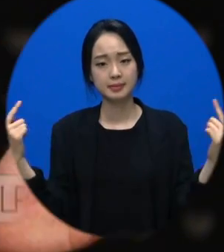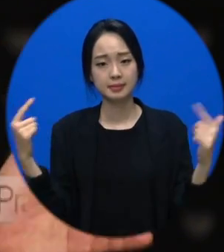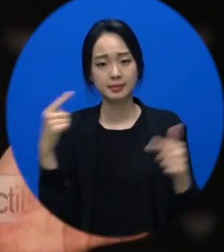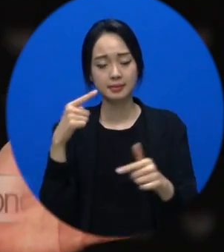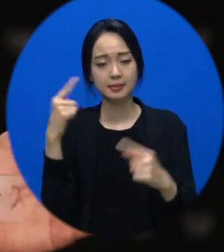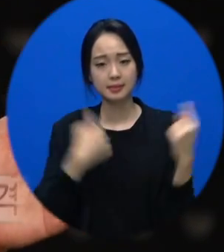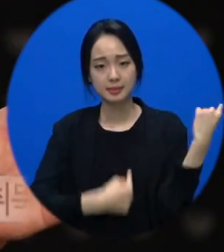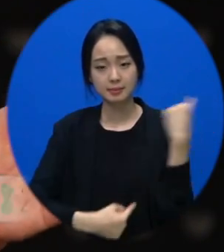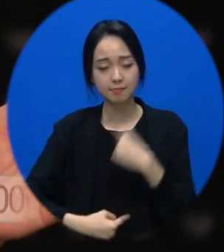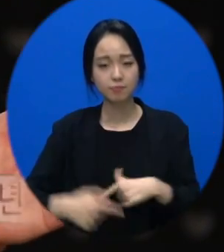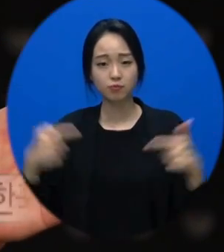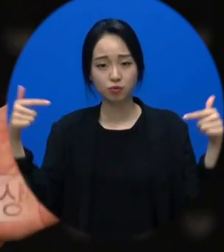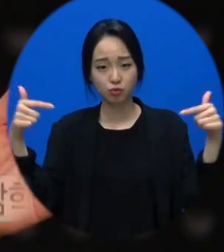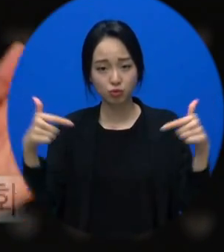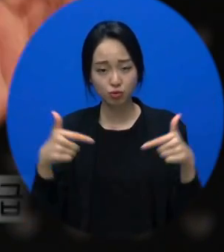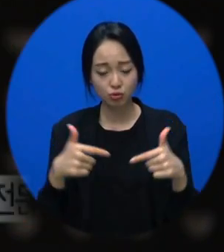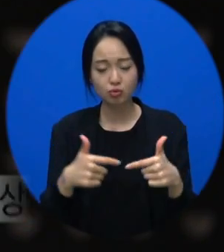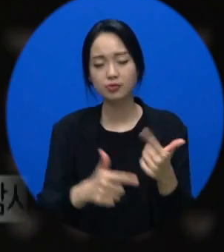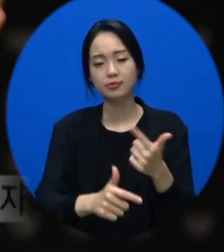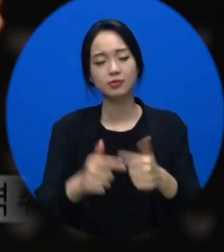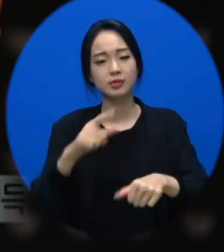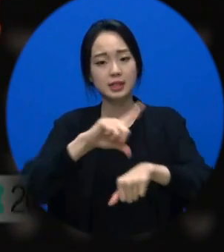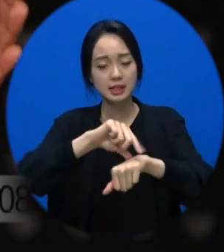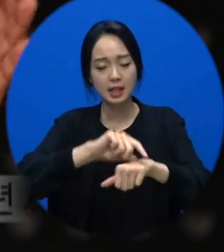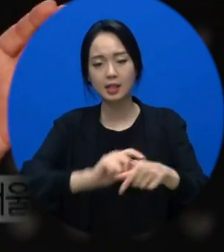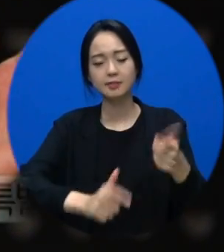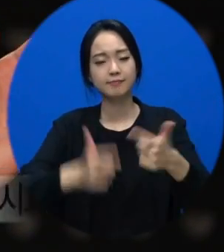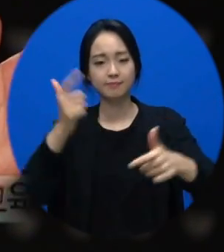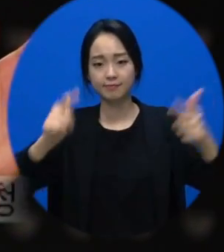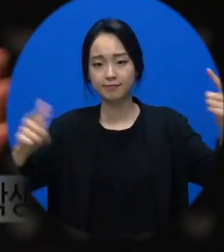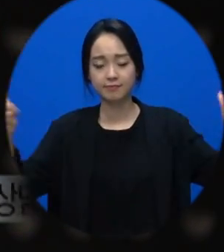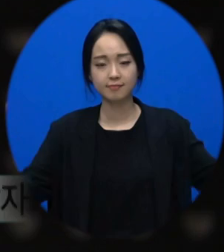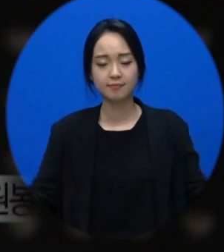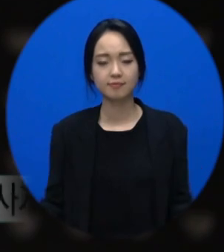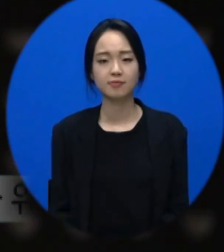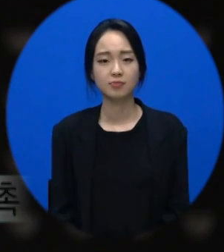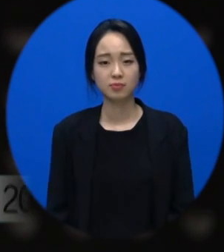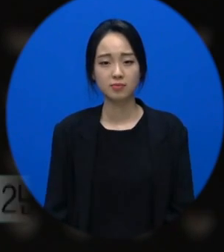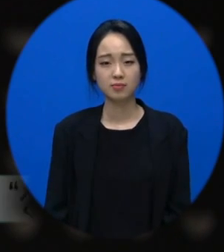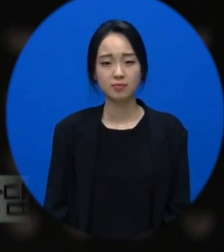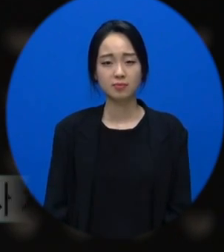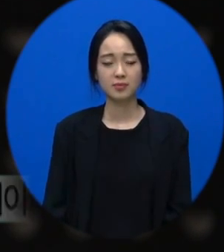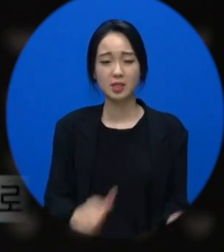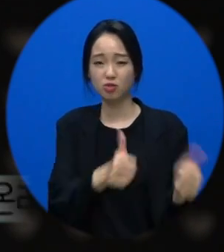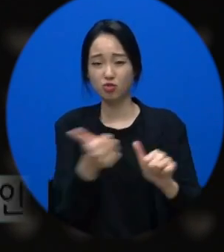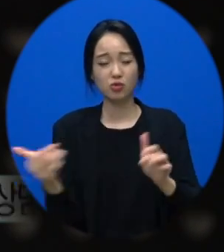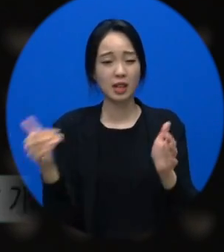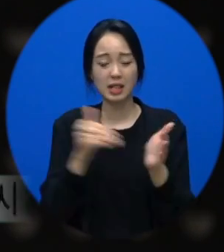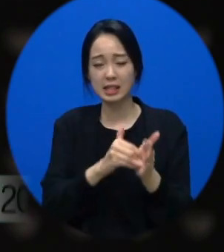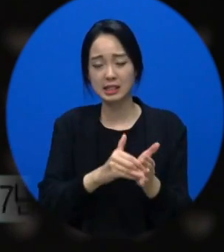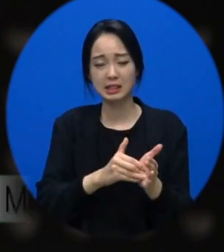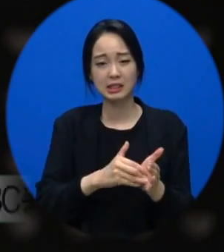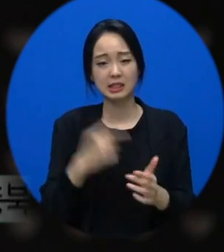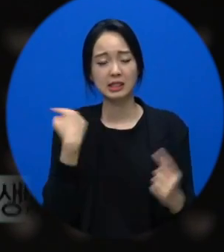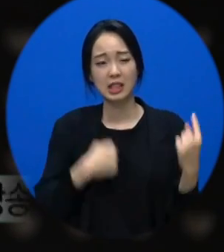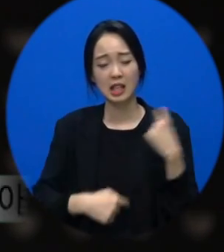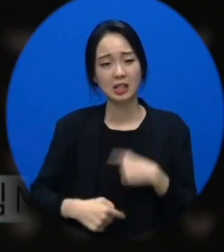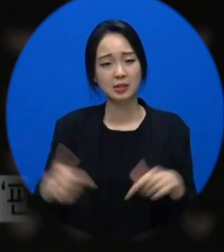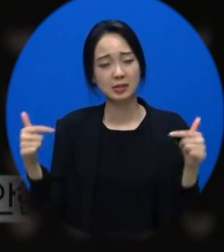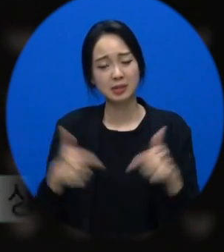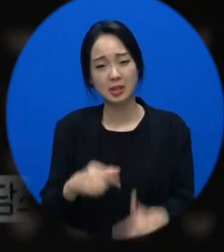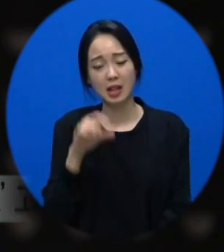언젠간 나아요. 네. 죽을 때까지 나 이걸로 힘들면 어떡하지? 아우, 절대 그런 일 없어요. 절대 그런 일 없습니다.